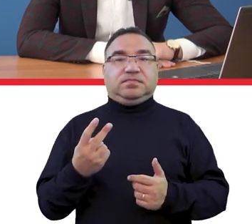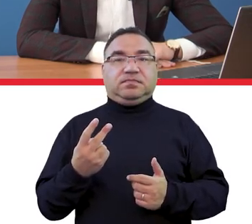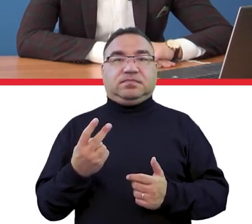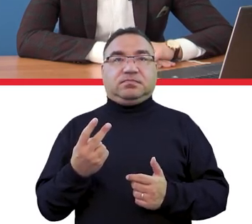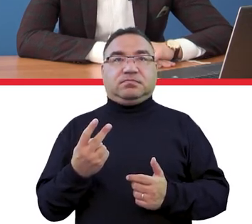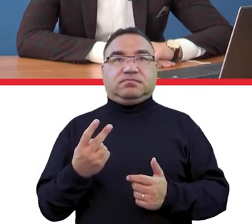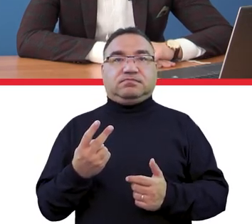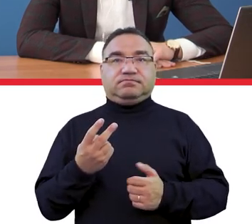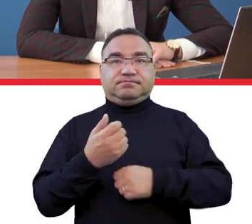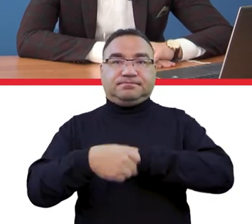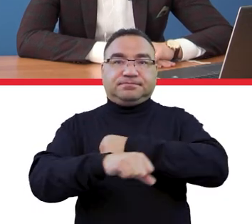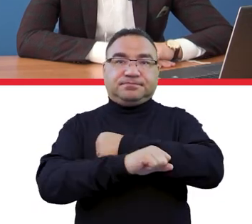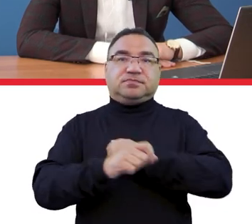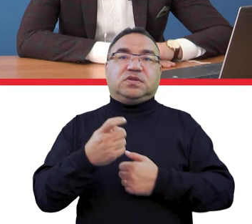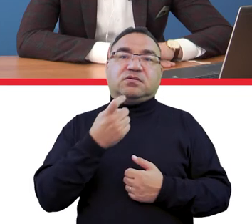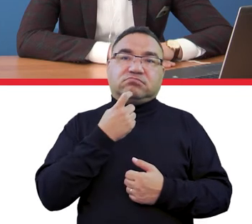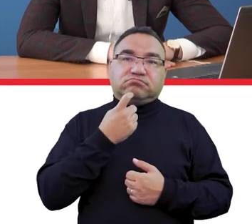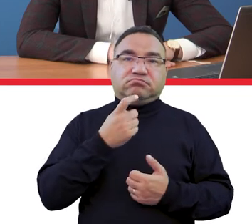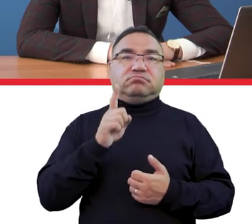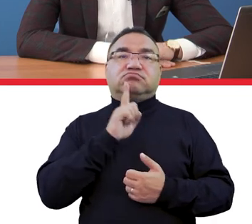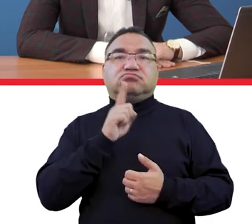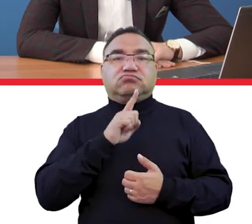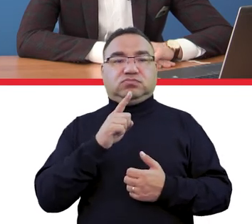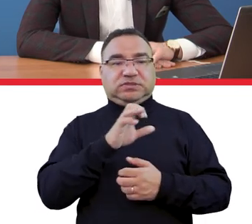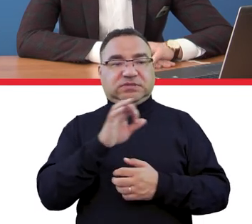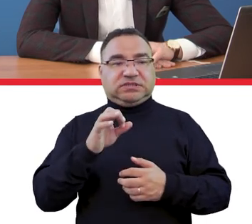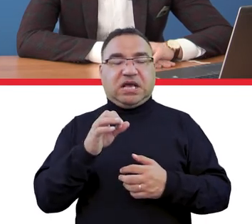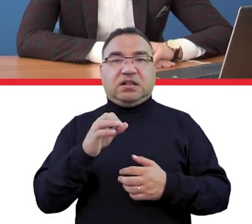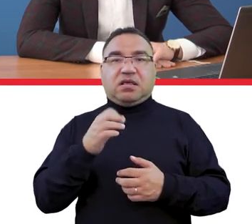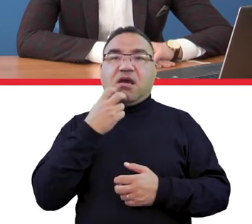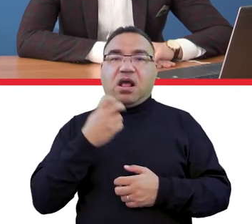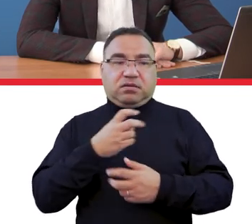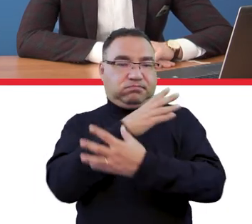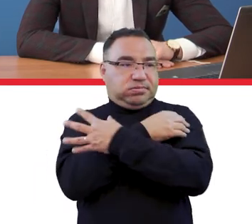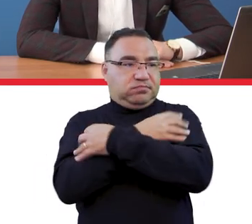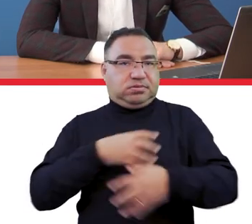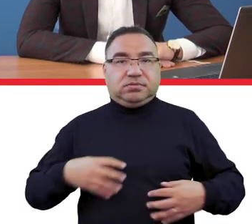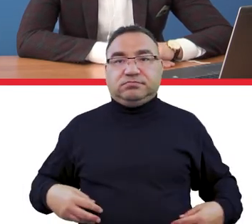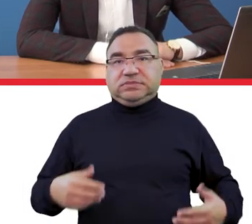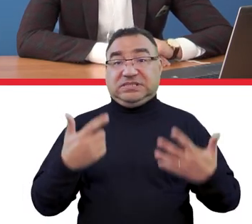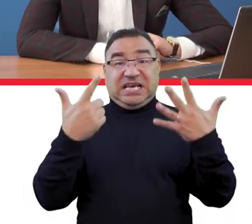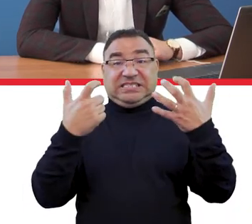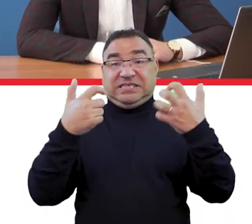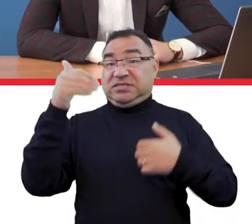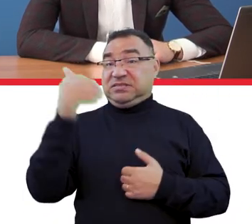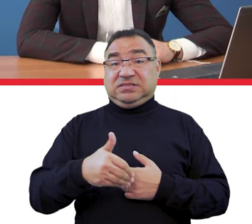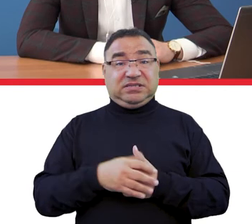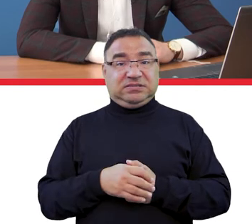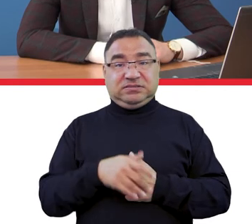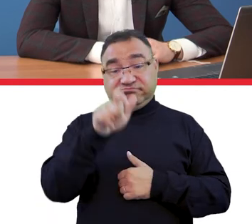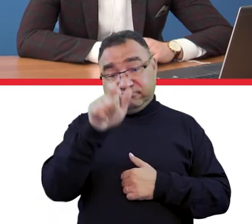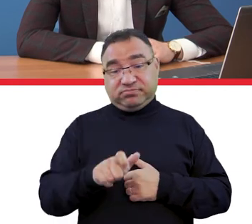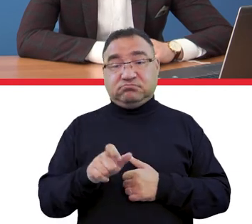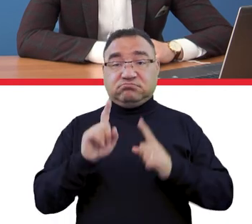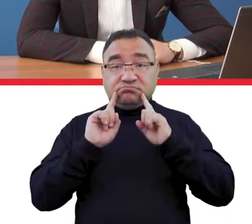manekiny, fantomy oprzyrządowany elektroniką za 700 tysięcy, nawet jeden był.